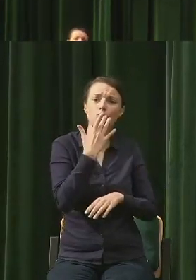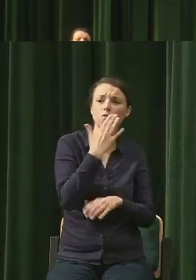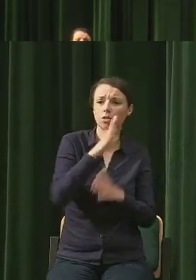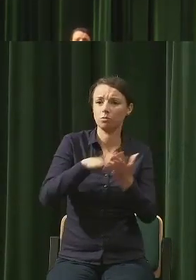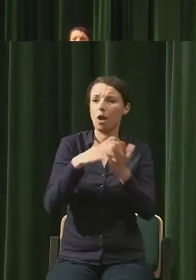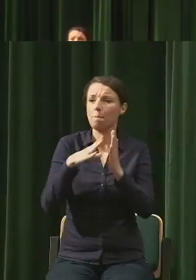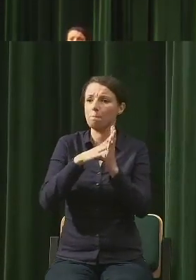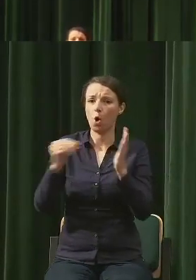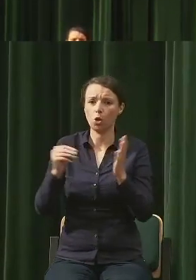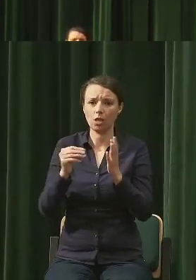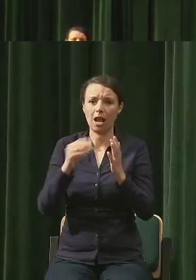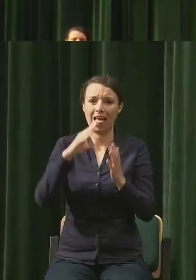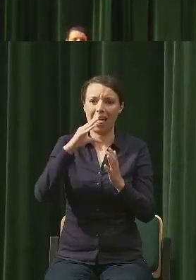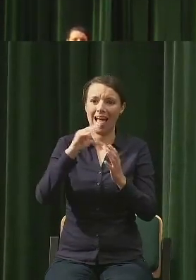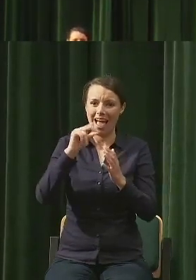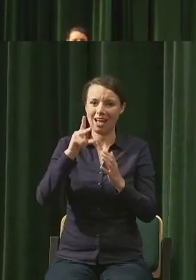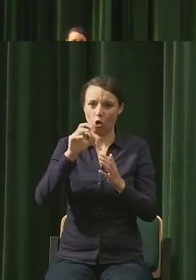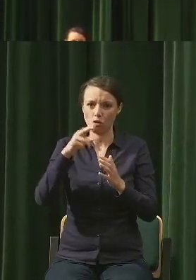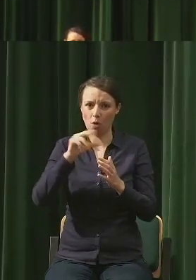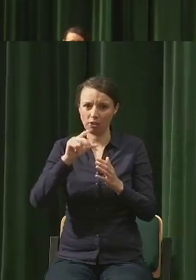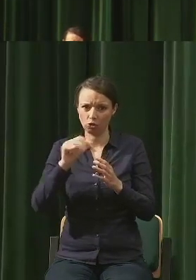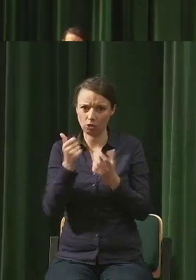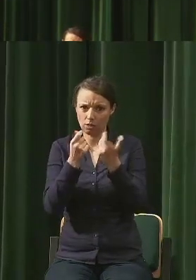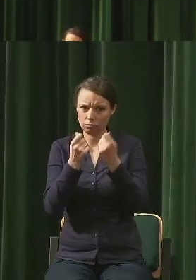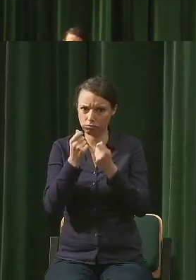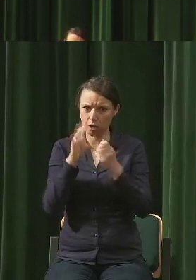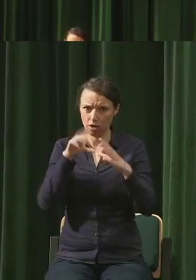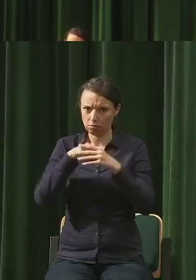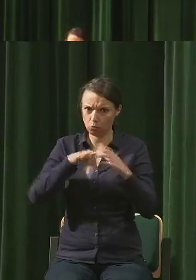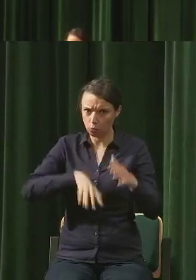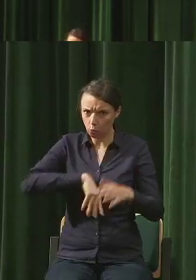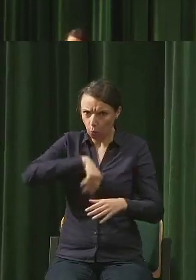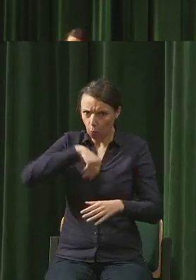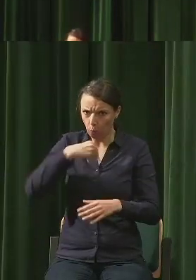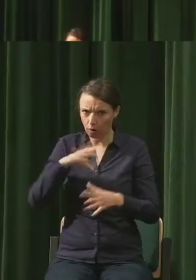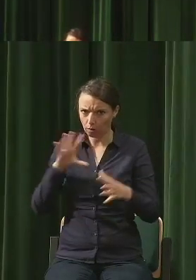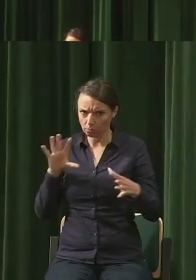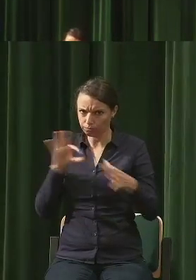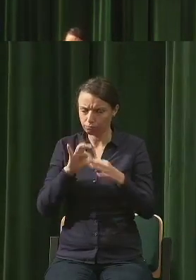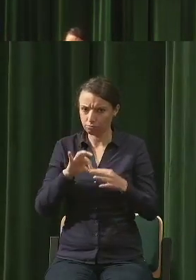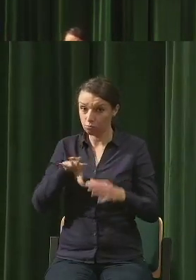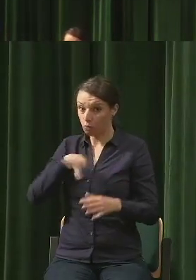ekonomicznych ducha, tak to nazwijmy w uproszczeniu. No oczywiście,